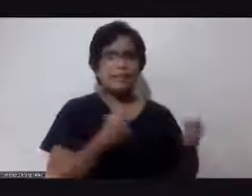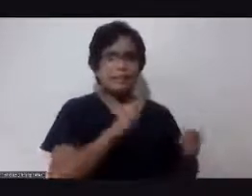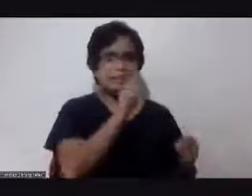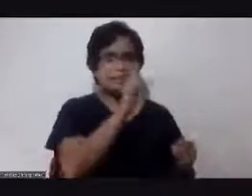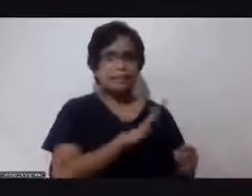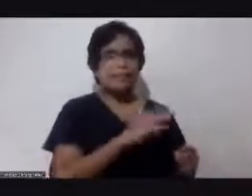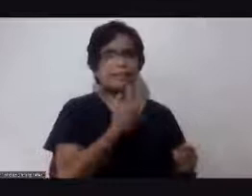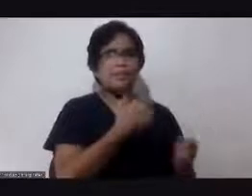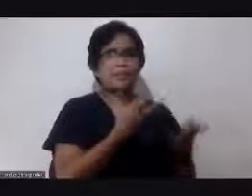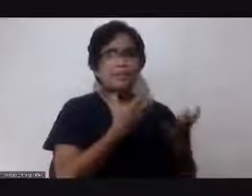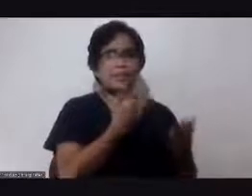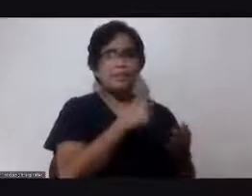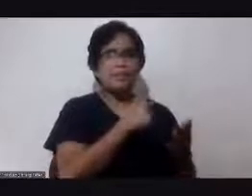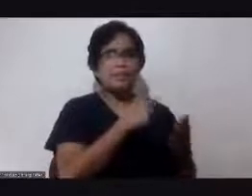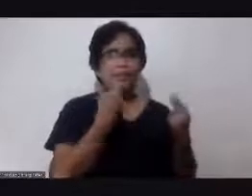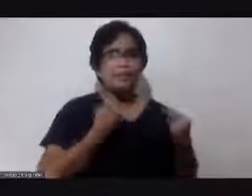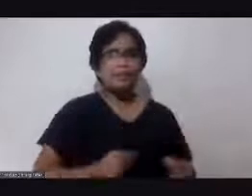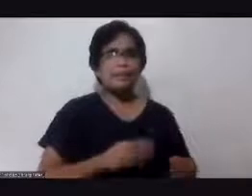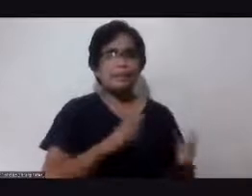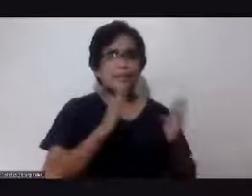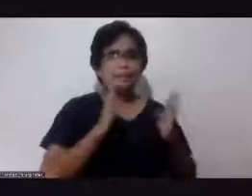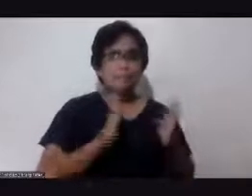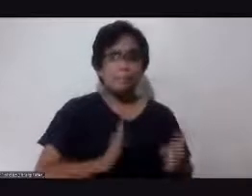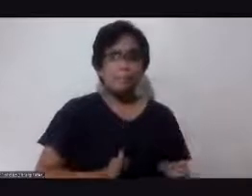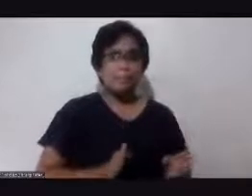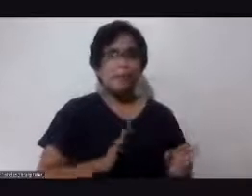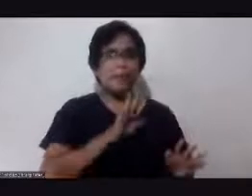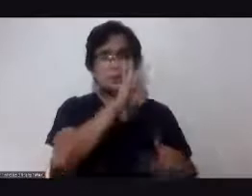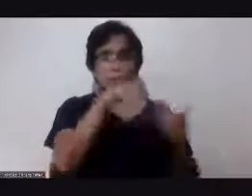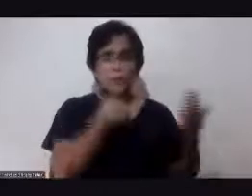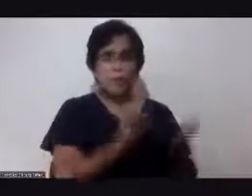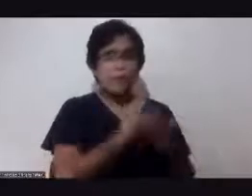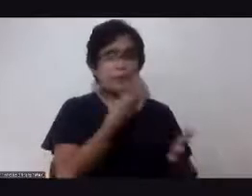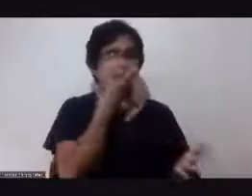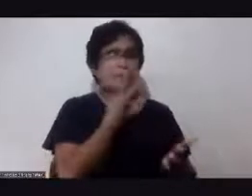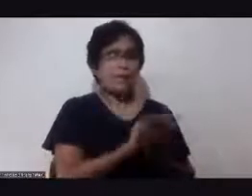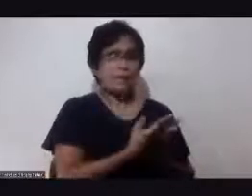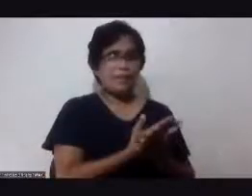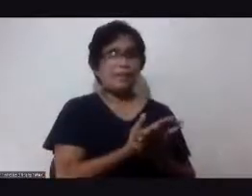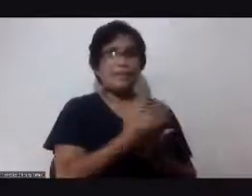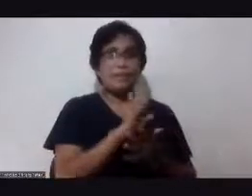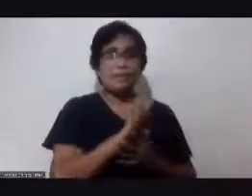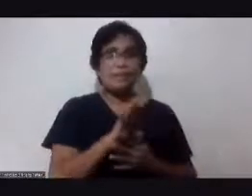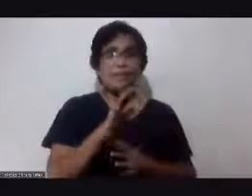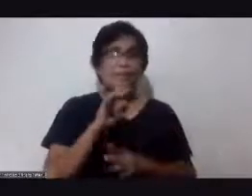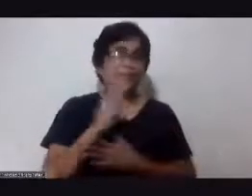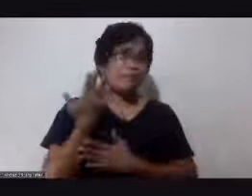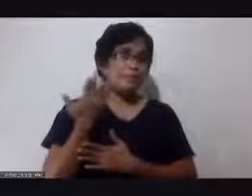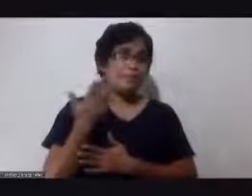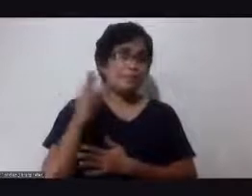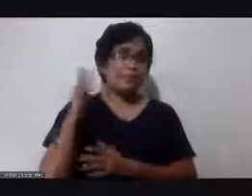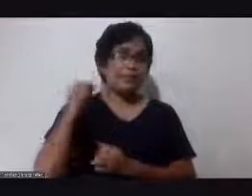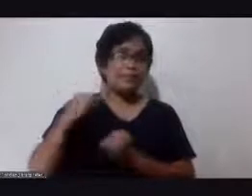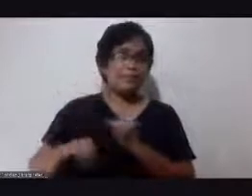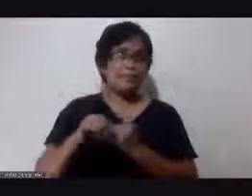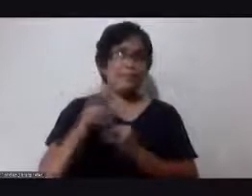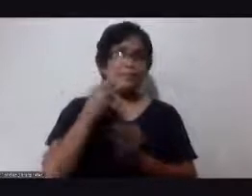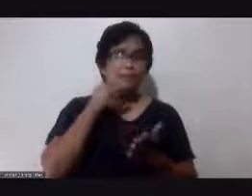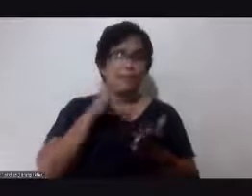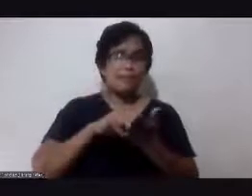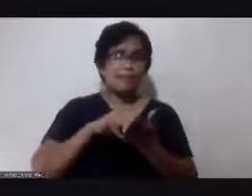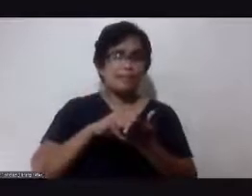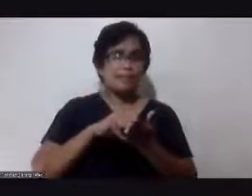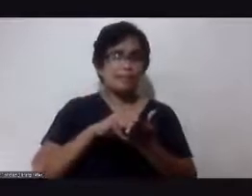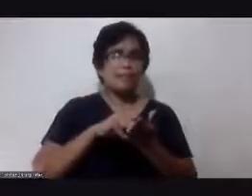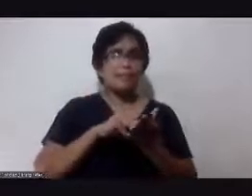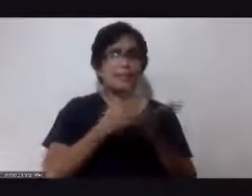healthy body and soul. God wants us to be whole and well. Brother Benson, ang iyong huling mensahe sa pagbabagong hinahanggad natin para sa